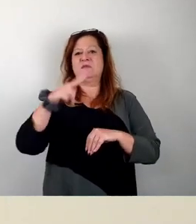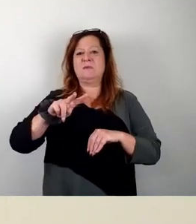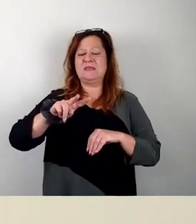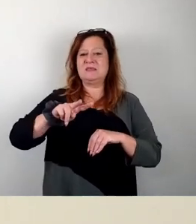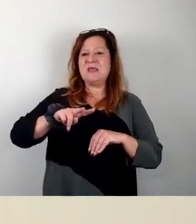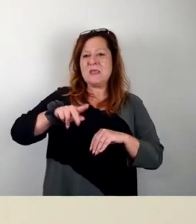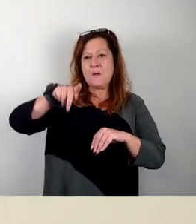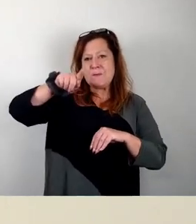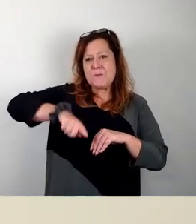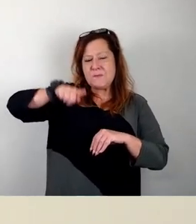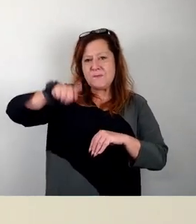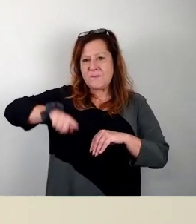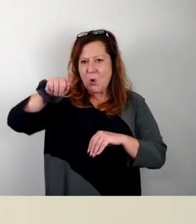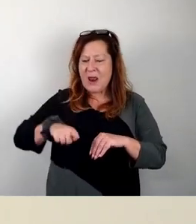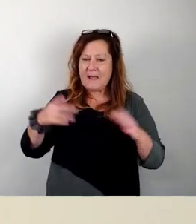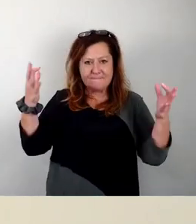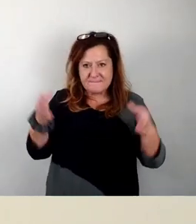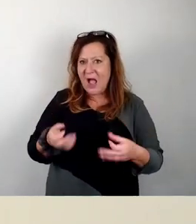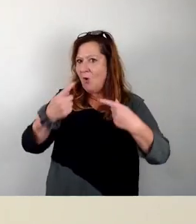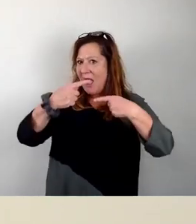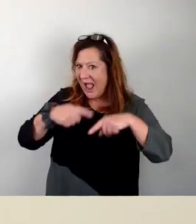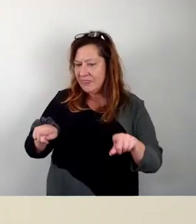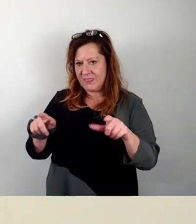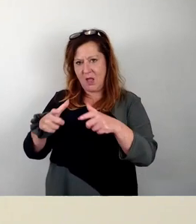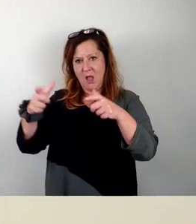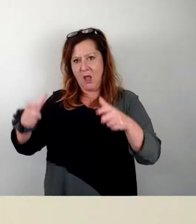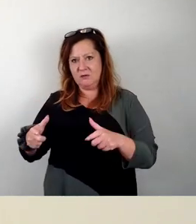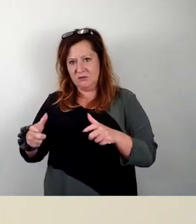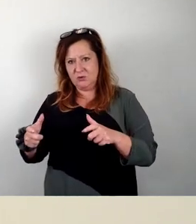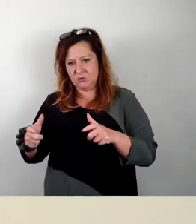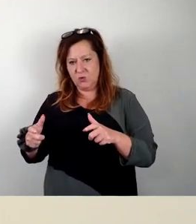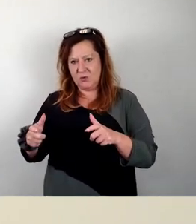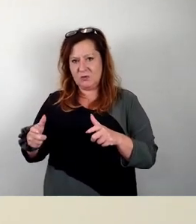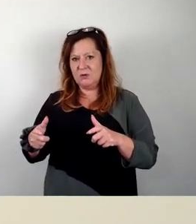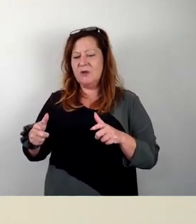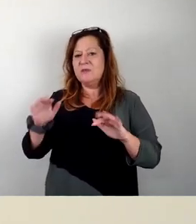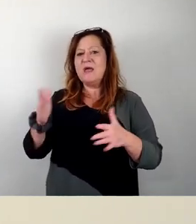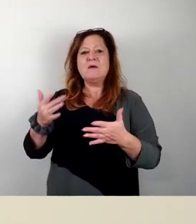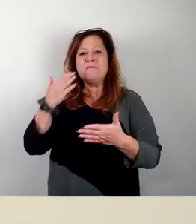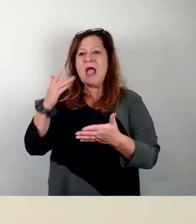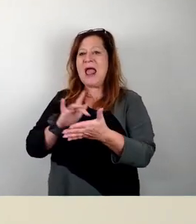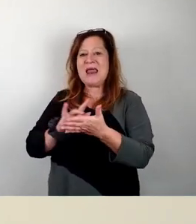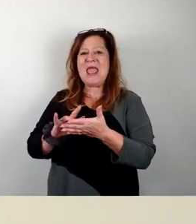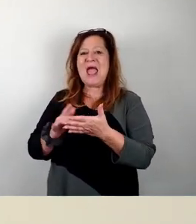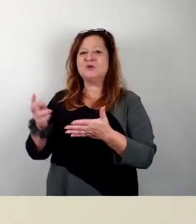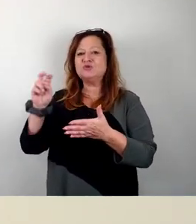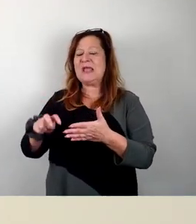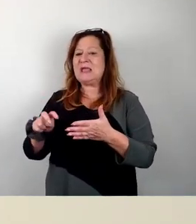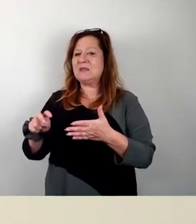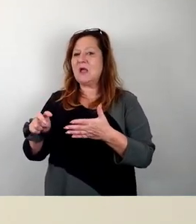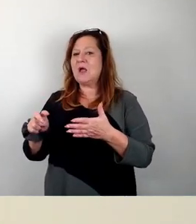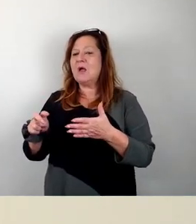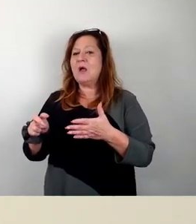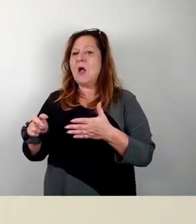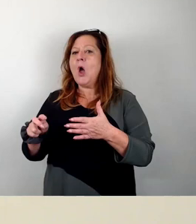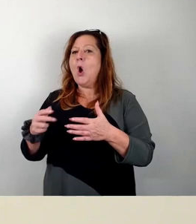benötigen, um in der Zeit sozusagen leerstehende, dafür in Frage kommende Objekte zu sanieren, sie